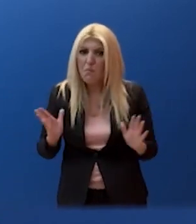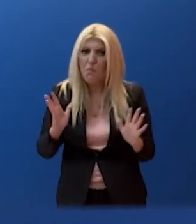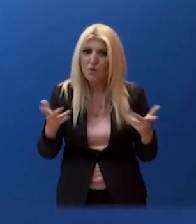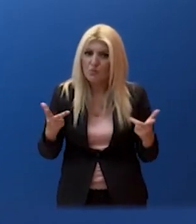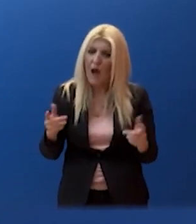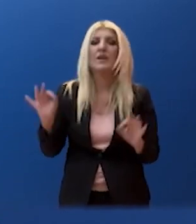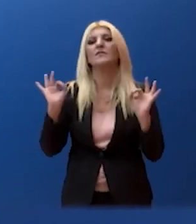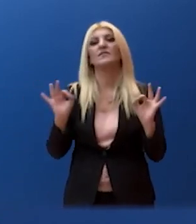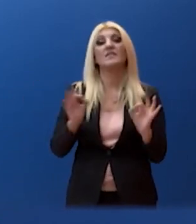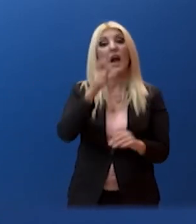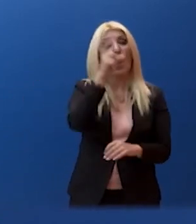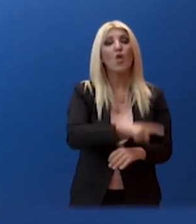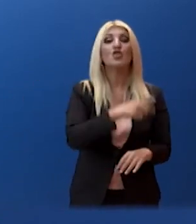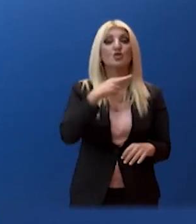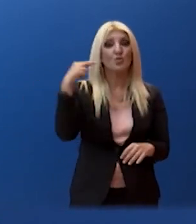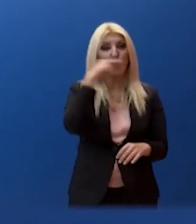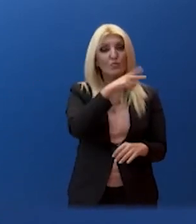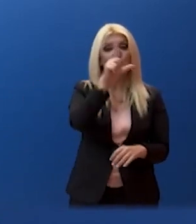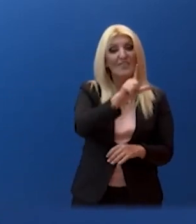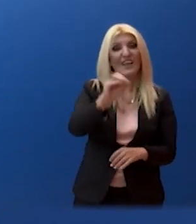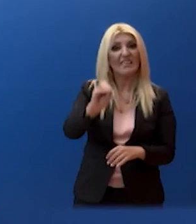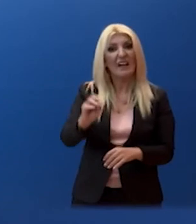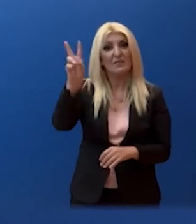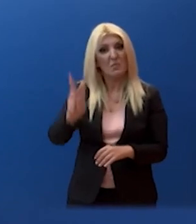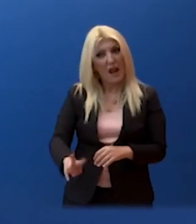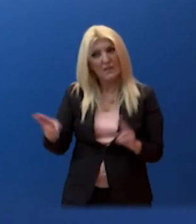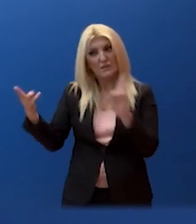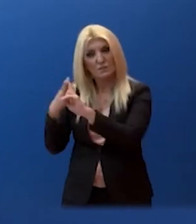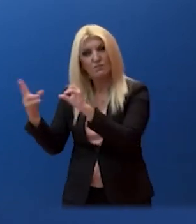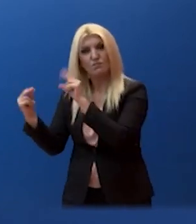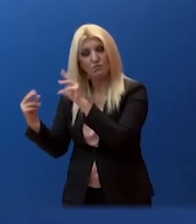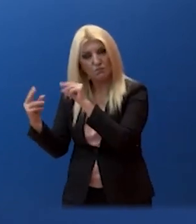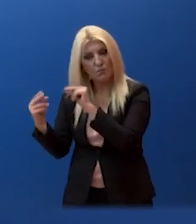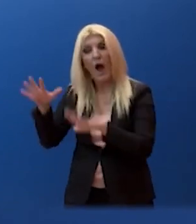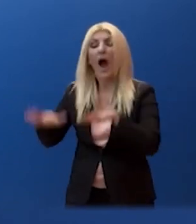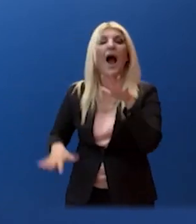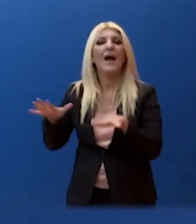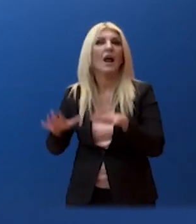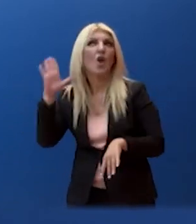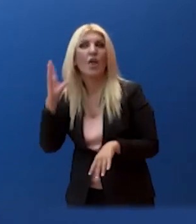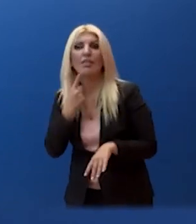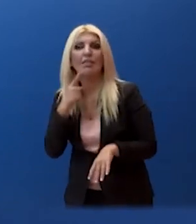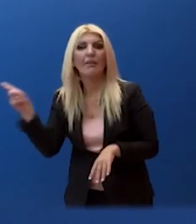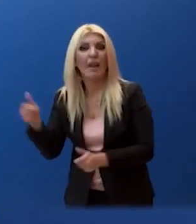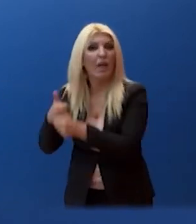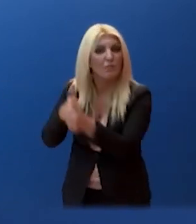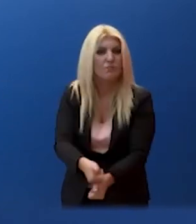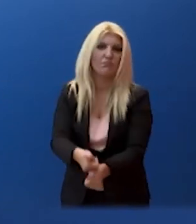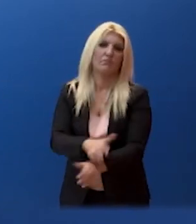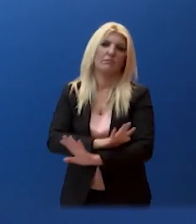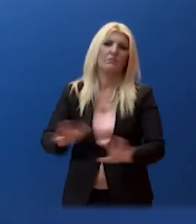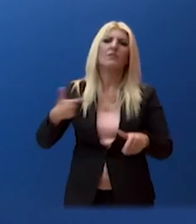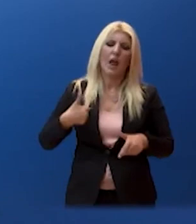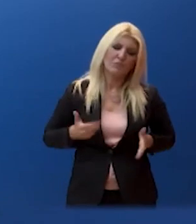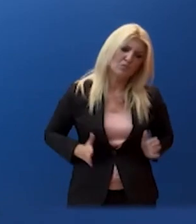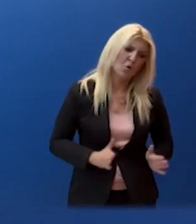Πρωθυπουργού Δευτέρα, Τετάρτη και Παρασκευή και ανάλογα με την εισήγηση των ειδικών κινείται και η κυβέρνηση προκειμένου λαμβάνει τις αποφάσεις